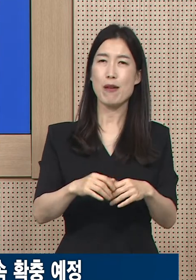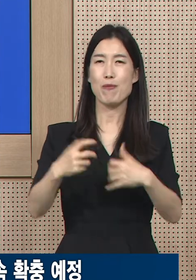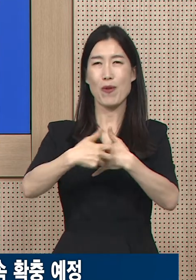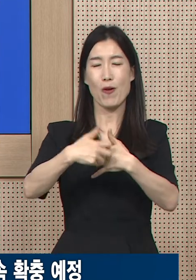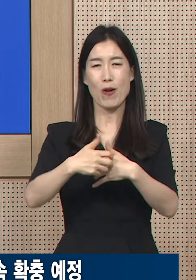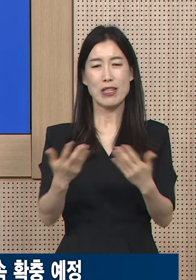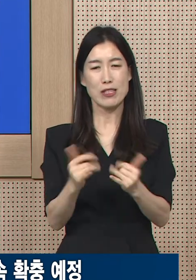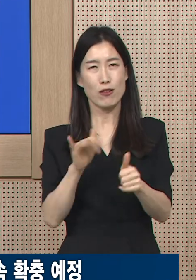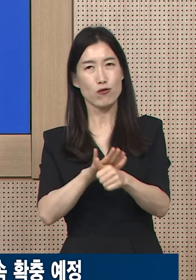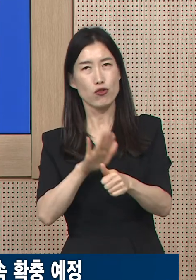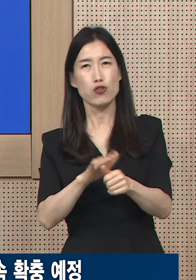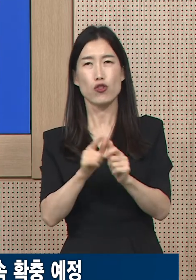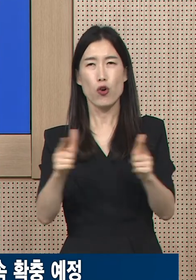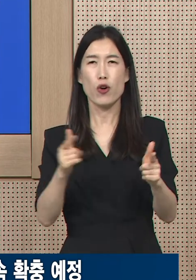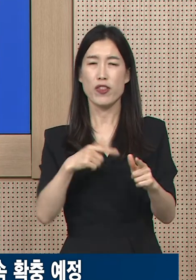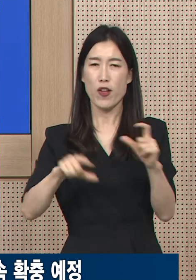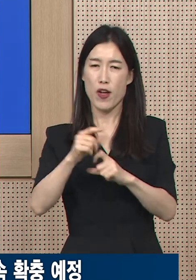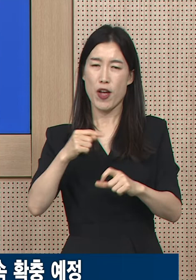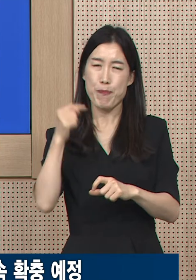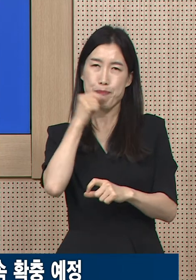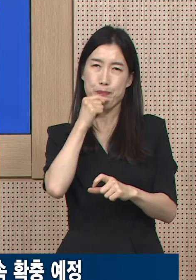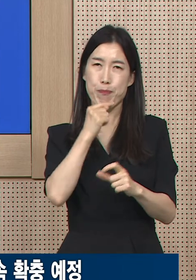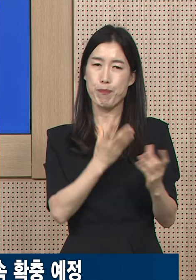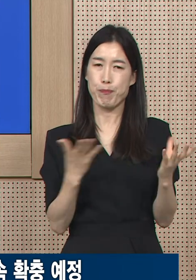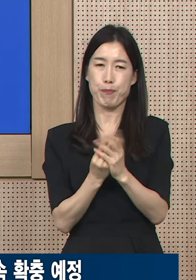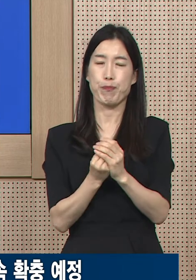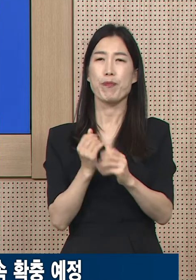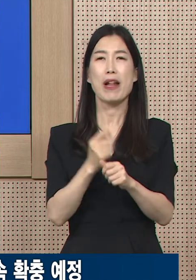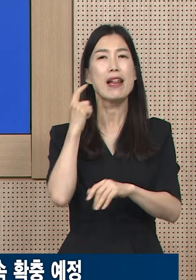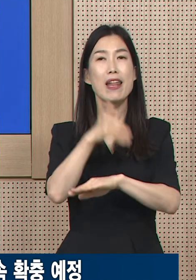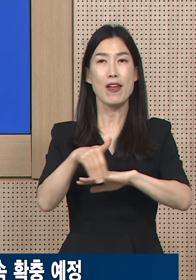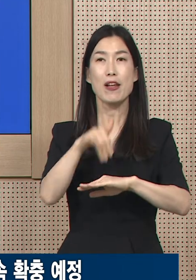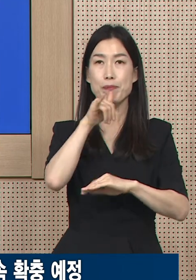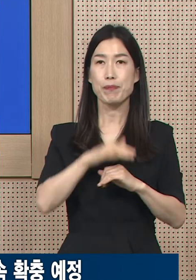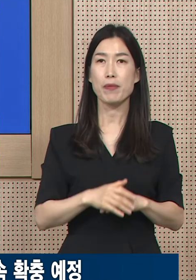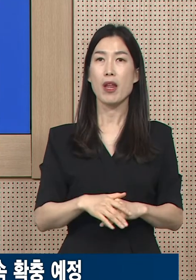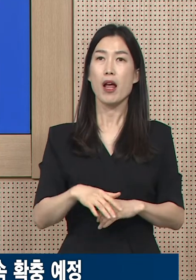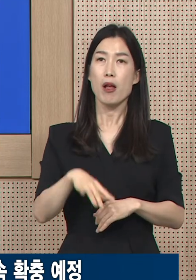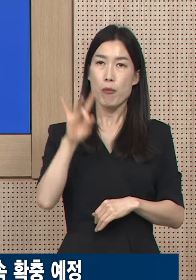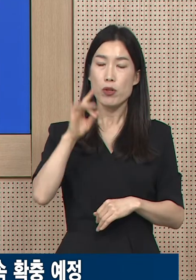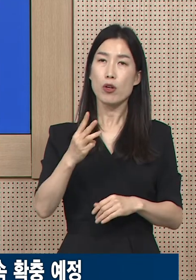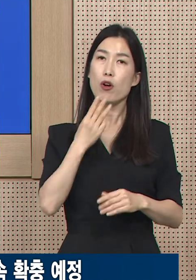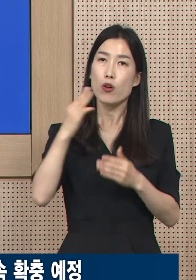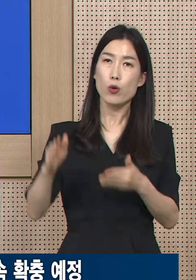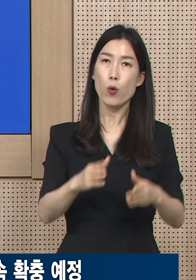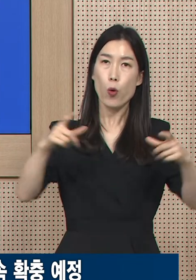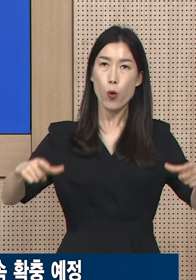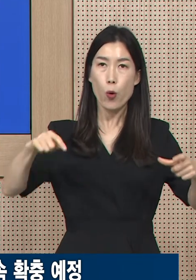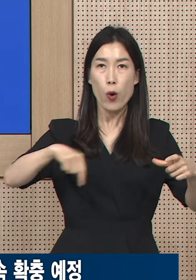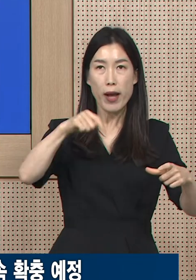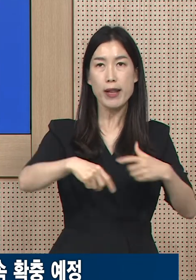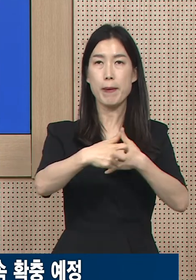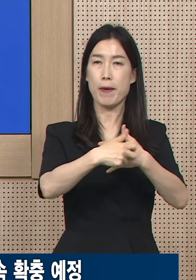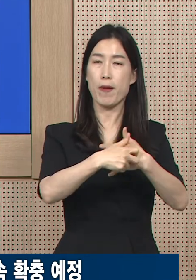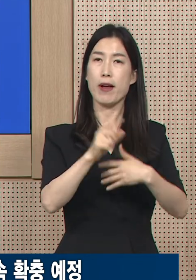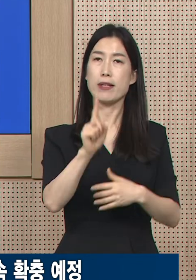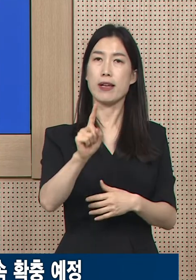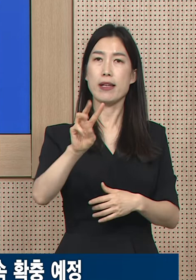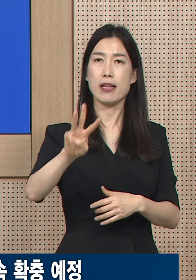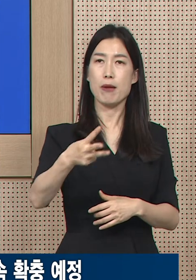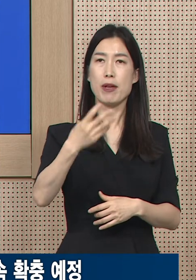예정입니다. 먼저 현재 확보한 도내 원스톱 진료기관 1319개설을 활용하여 일반 의료체계 내에서